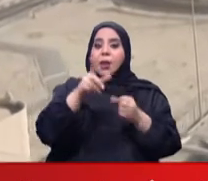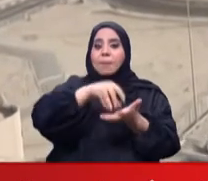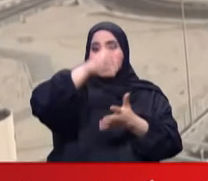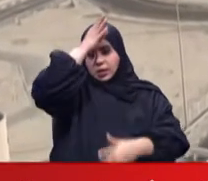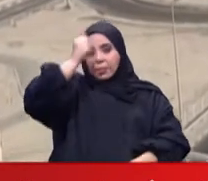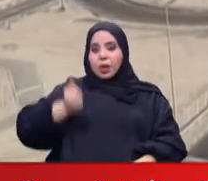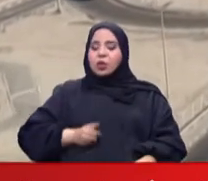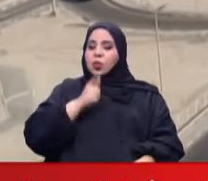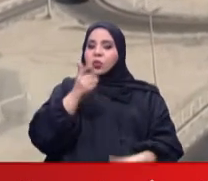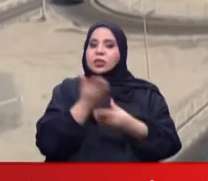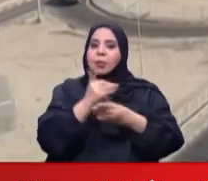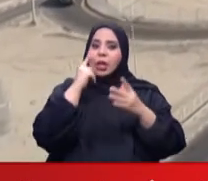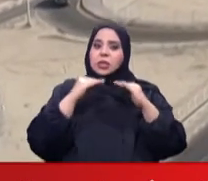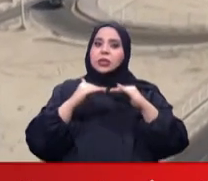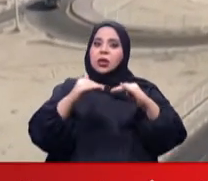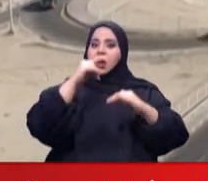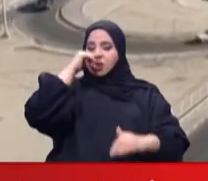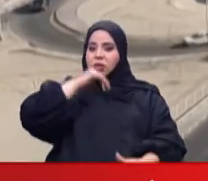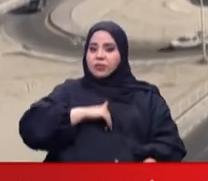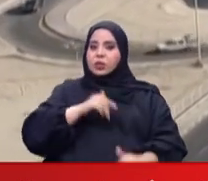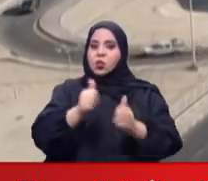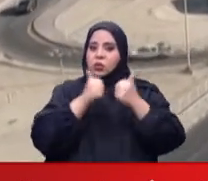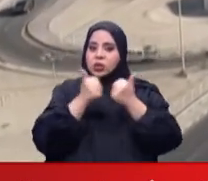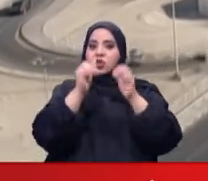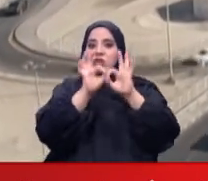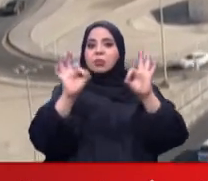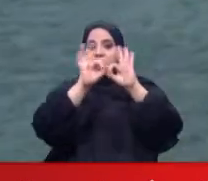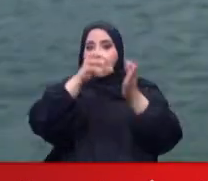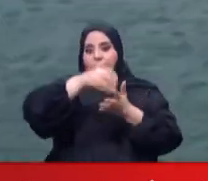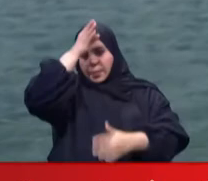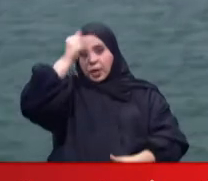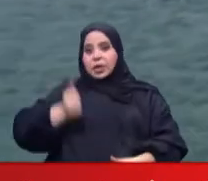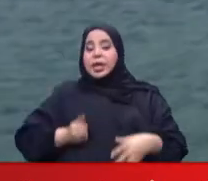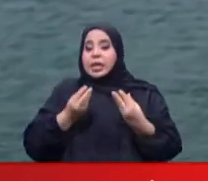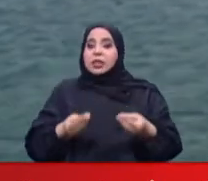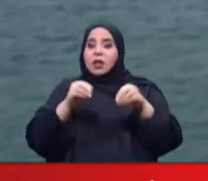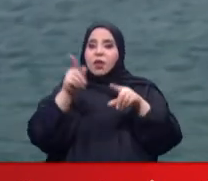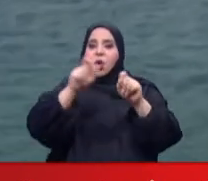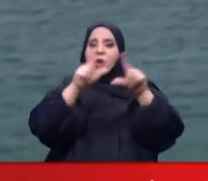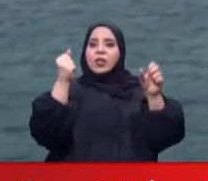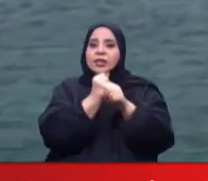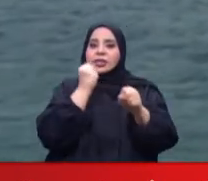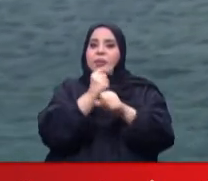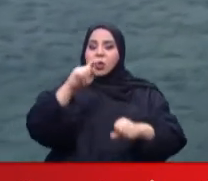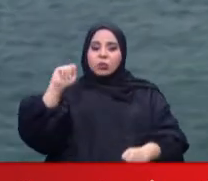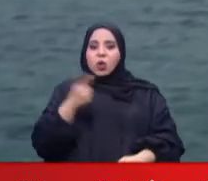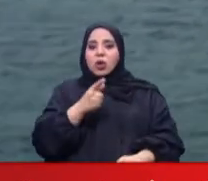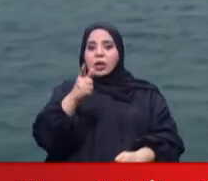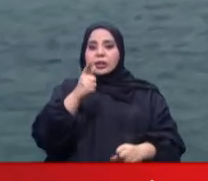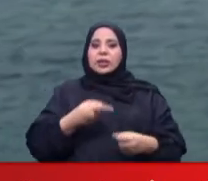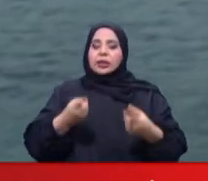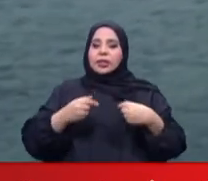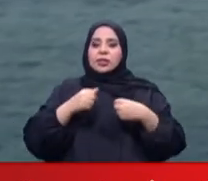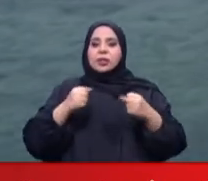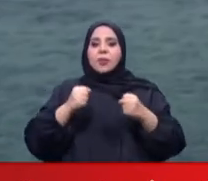على الاستقرار الأسري والنفسي والاجتماعي في المملكة إضافة إلى دور هذا الدعم في تسريع مرحلة التعافي